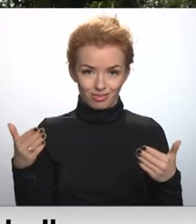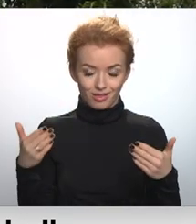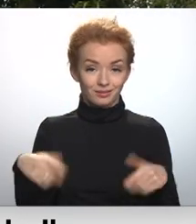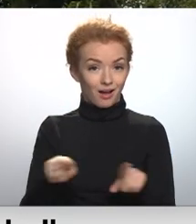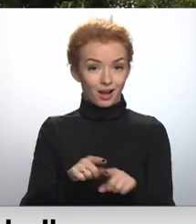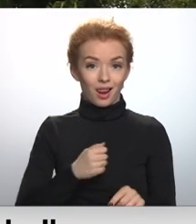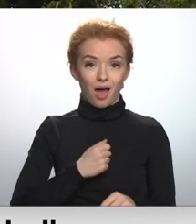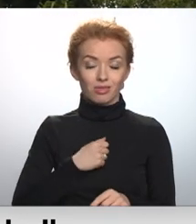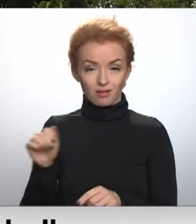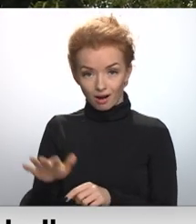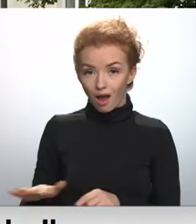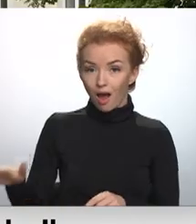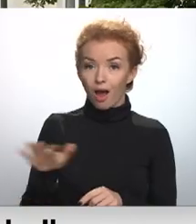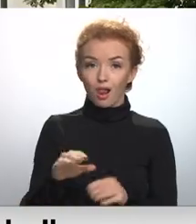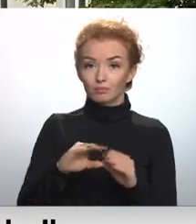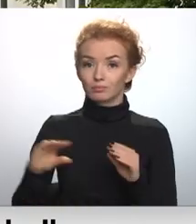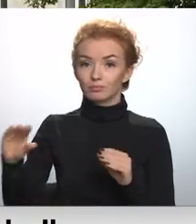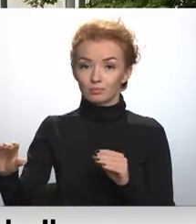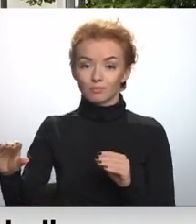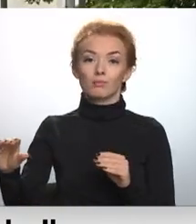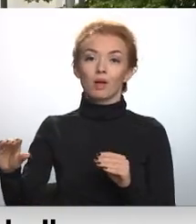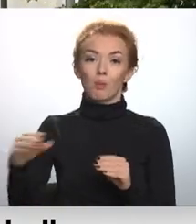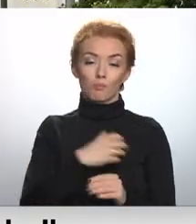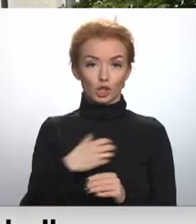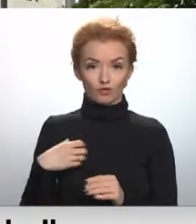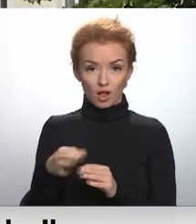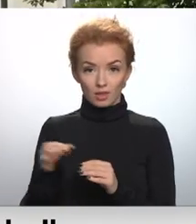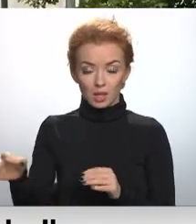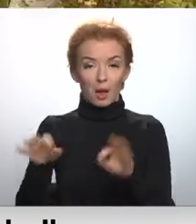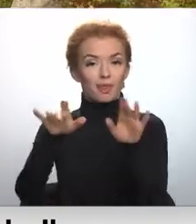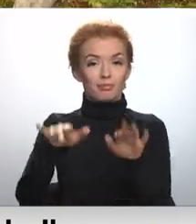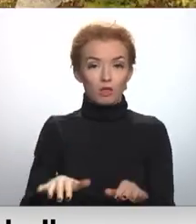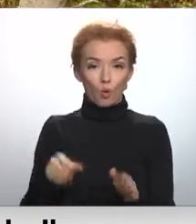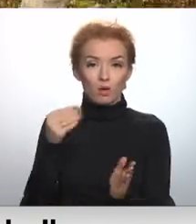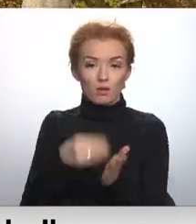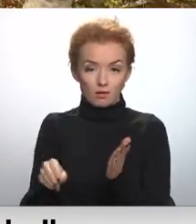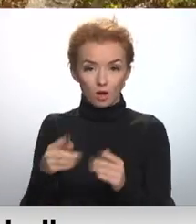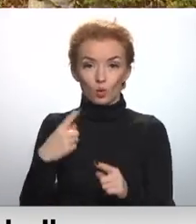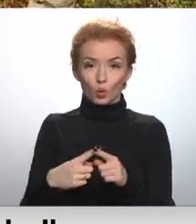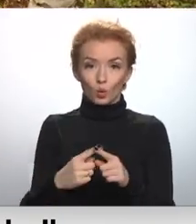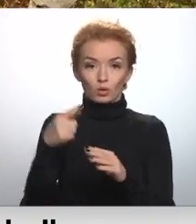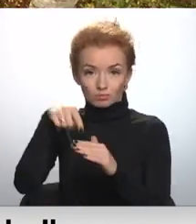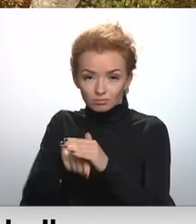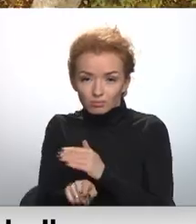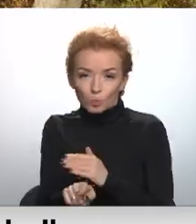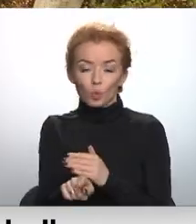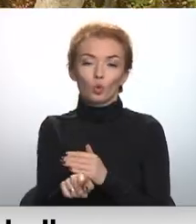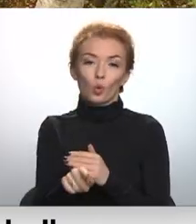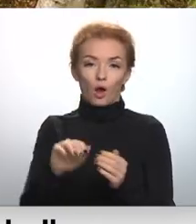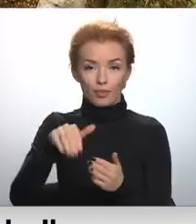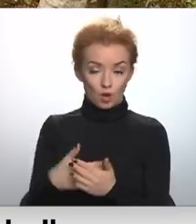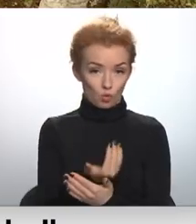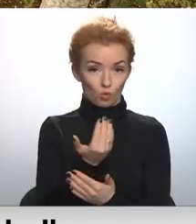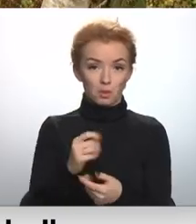Latgalē mazākas summas varētu nonākt balvu novada pašvaldībā, datortehnikas iegādei un bunkurāt jaunošanais Tompuku purvā.